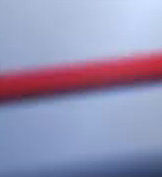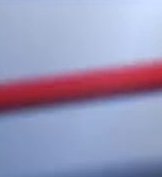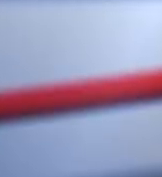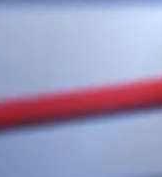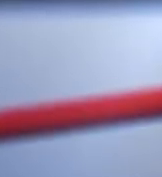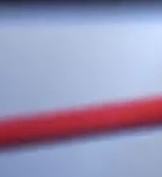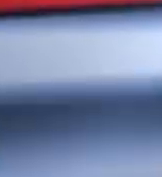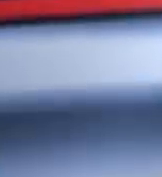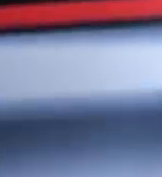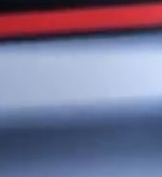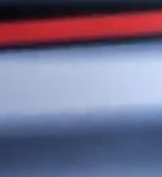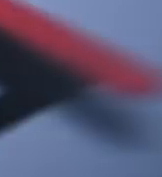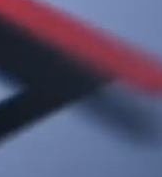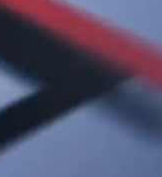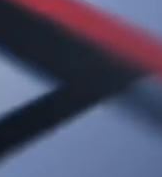Muzika